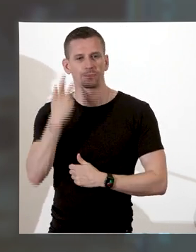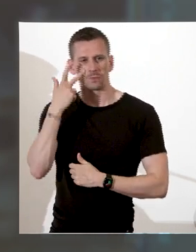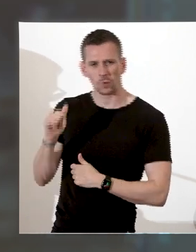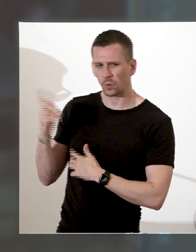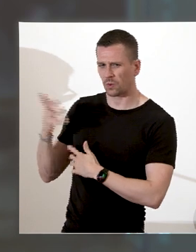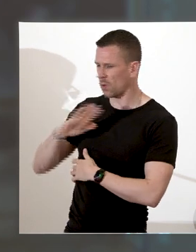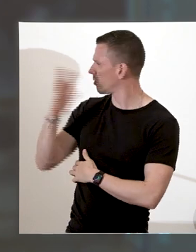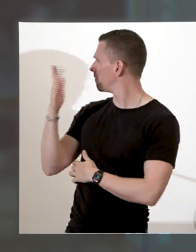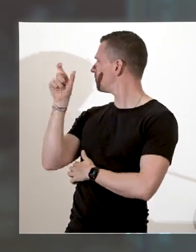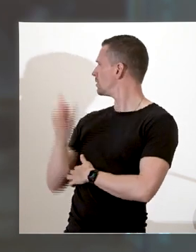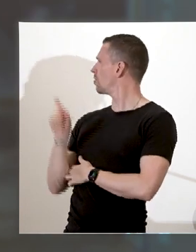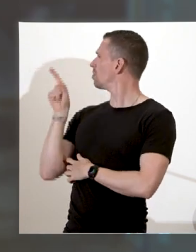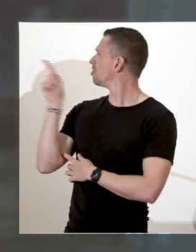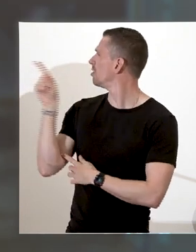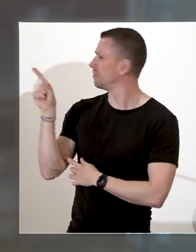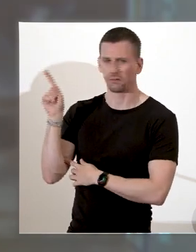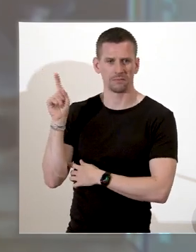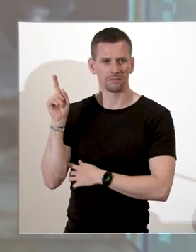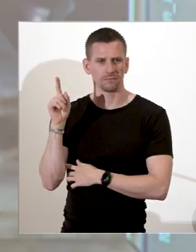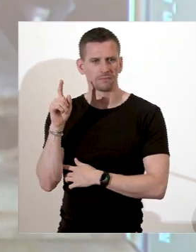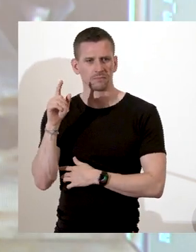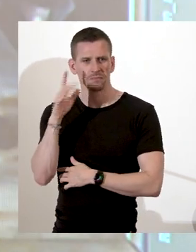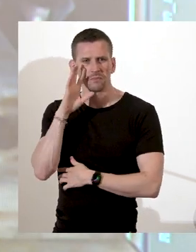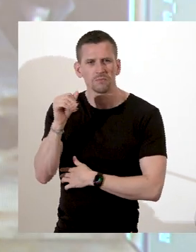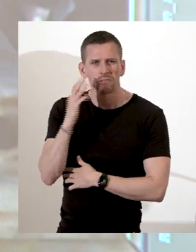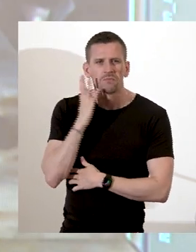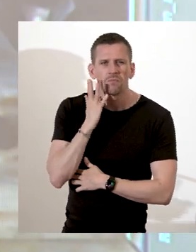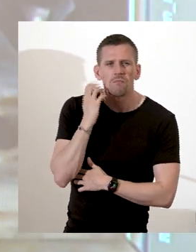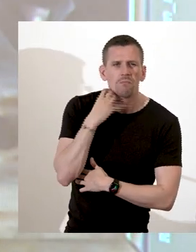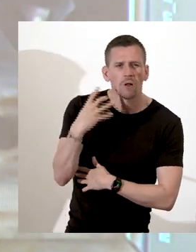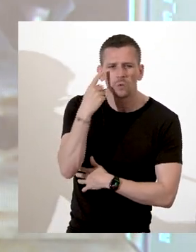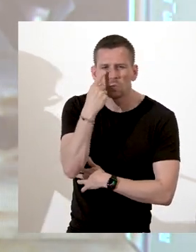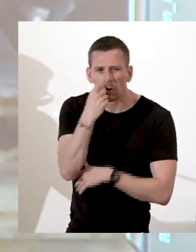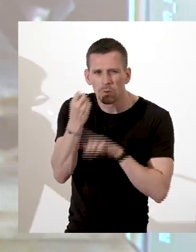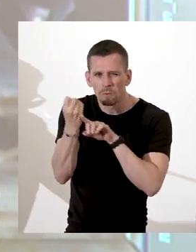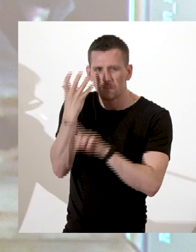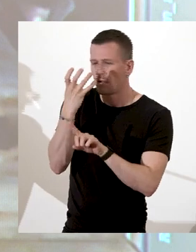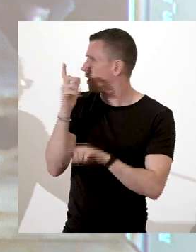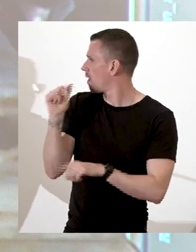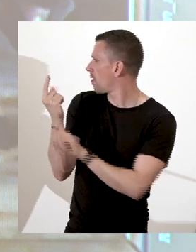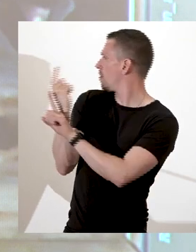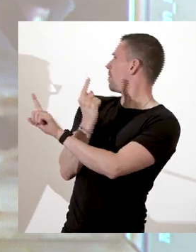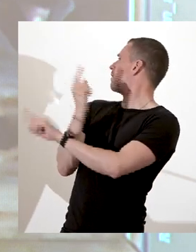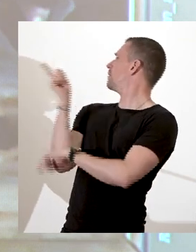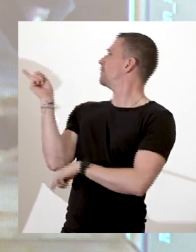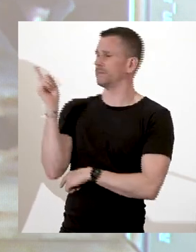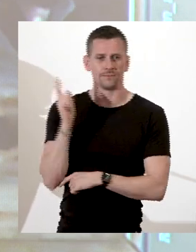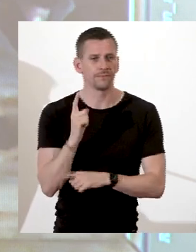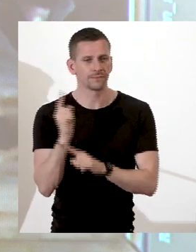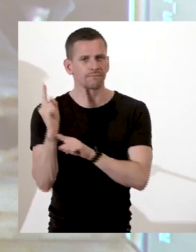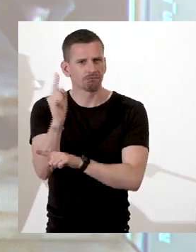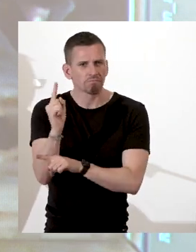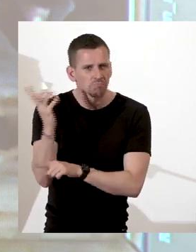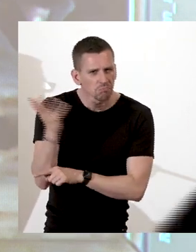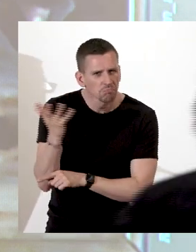on devine les yeux dans la trappe à gauche. La révolte des captifs représente la hantise des négociants